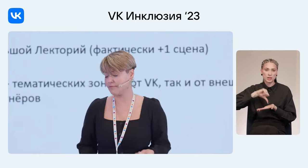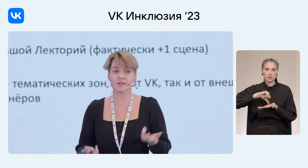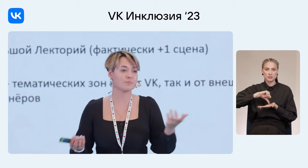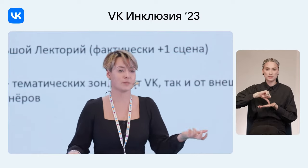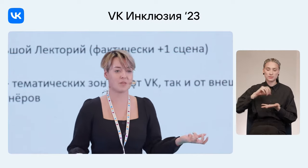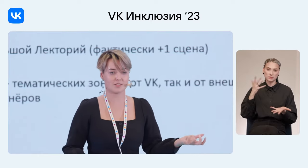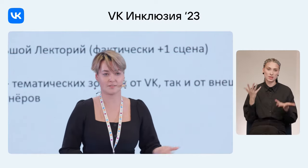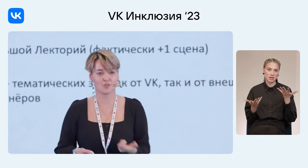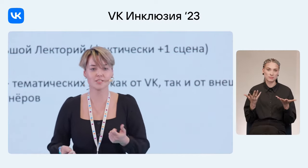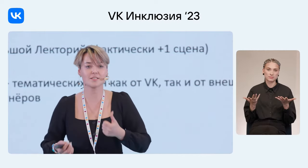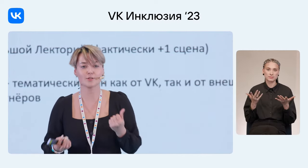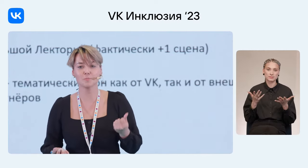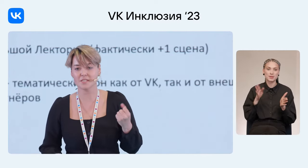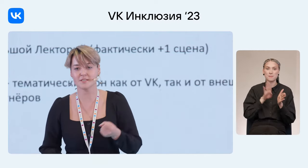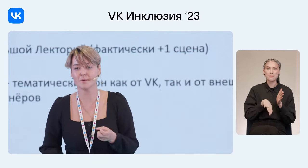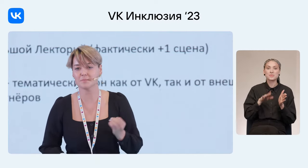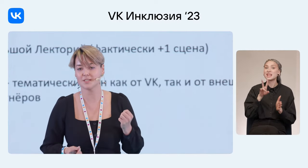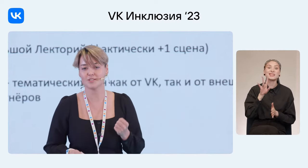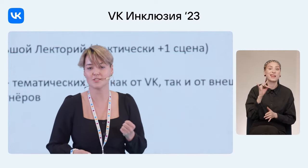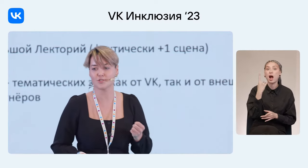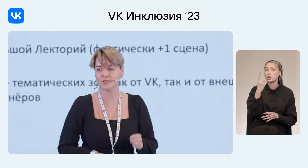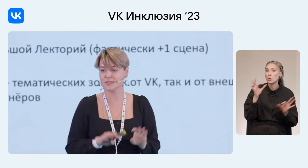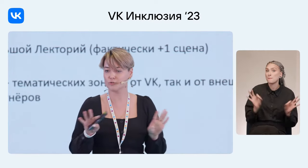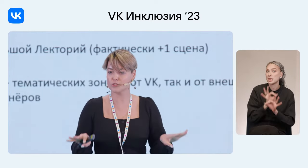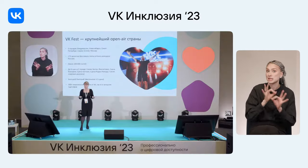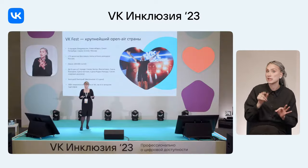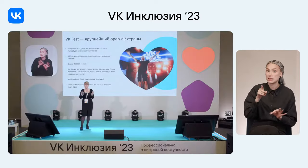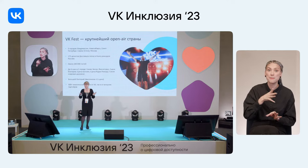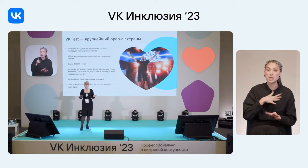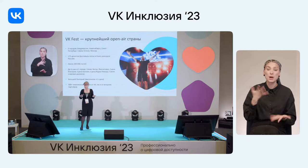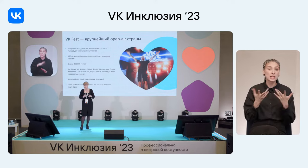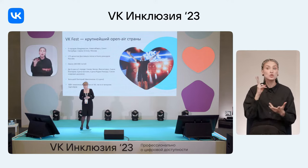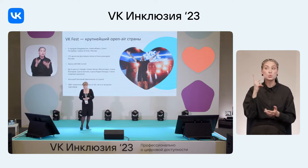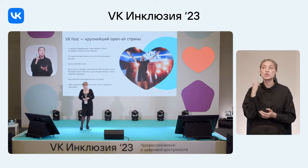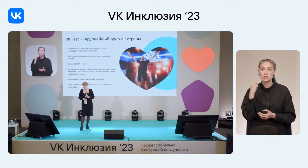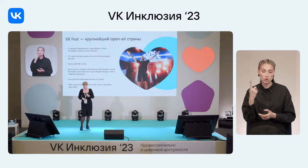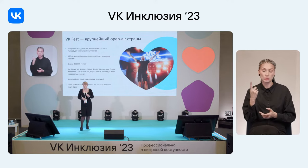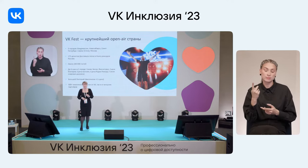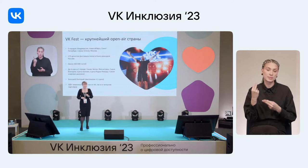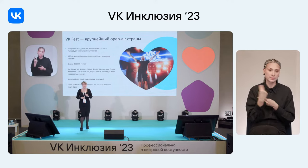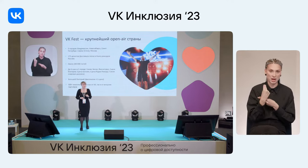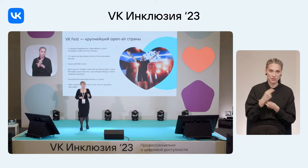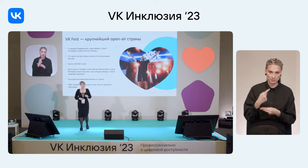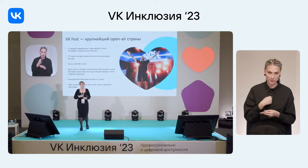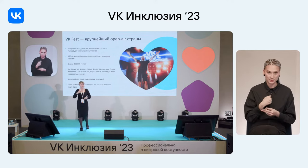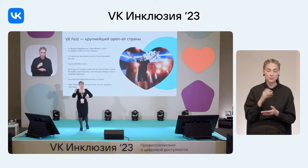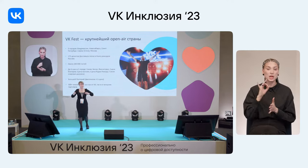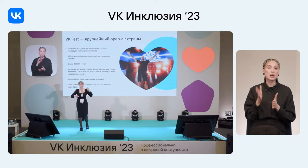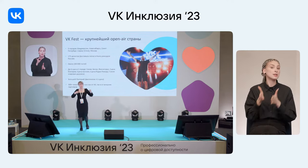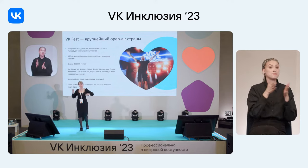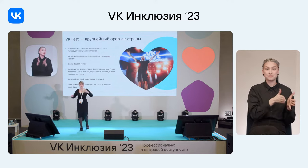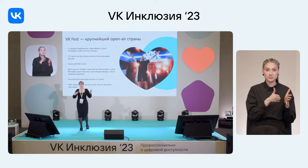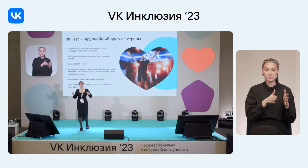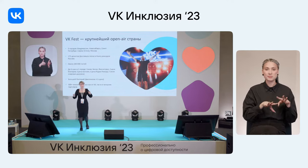Наверное, без песен. Честно, ни одной песни там не слышала. Если кто-то слышал, поправьте меня. И помимо вот